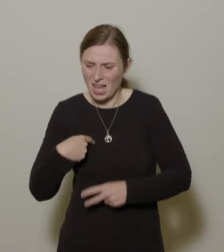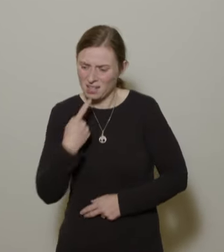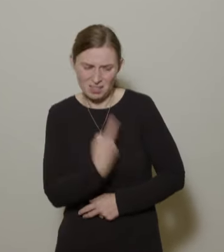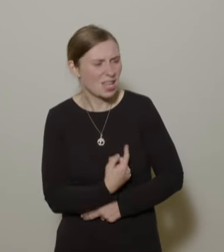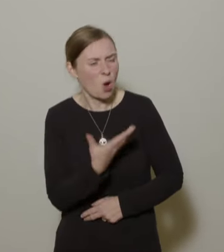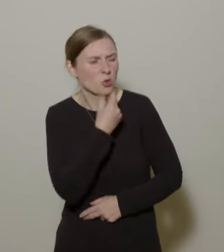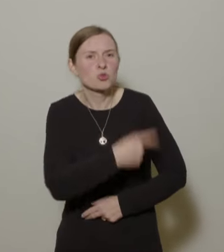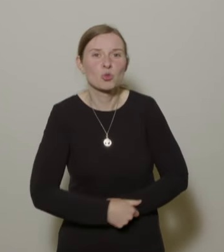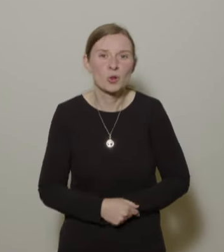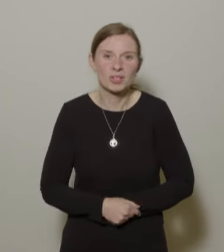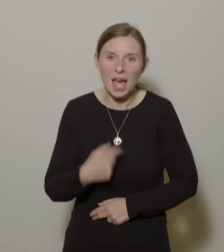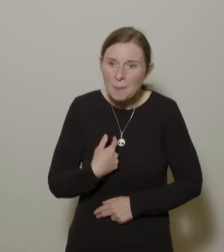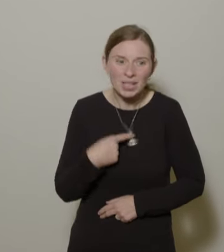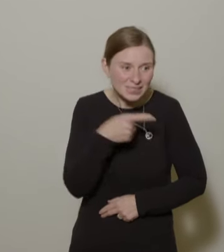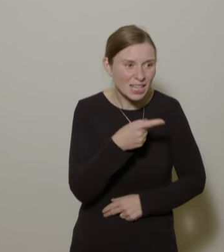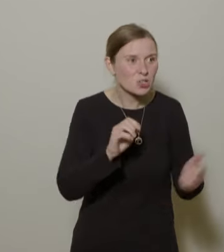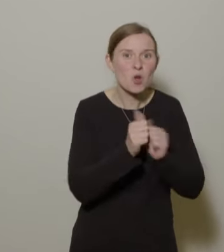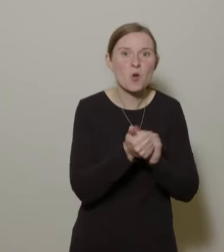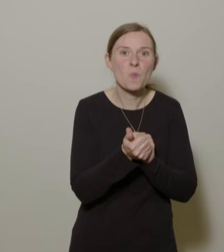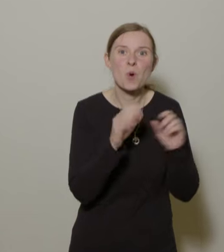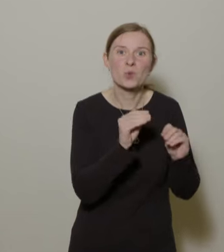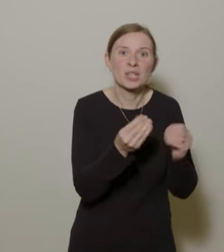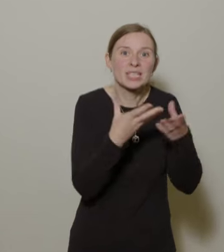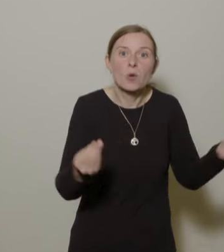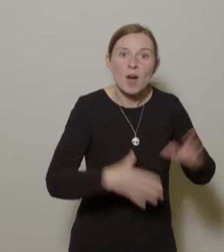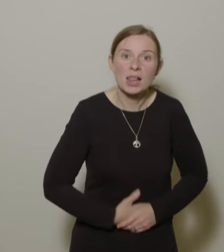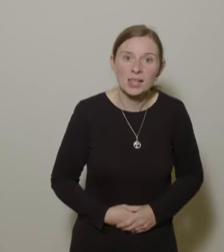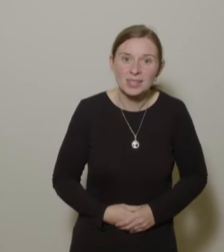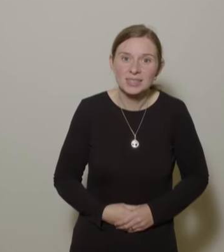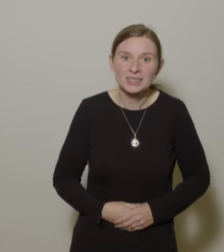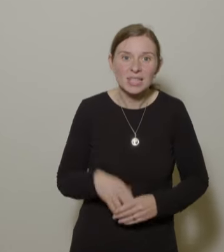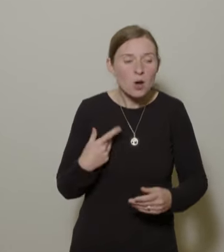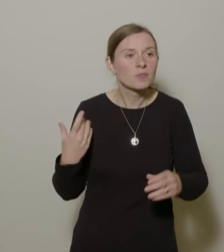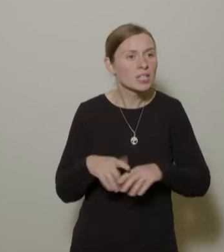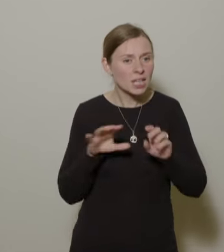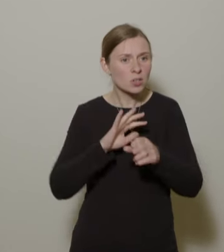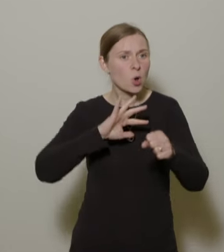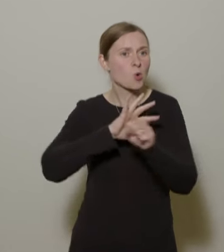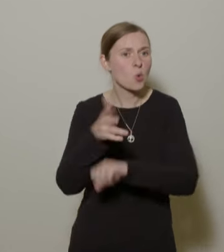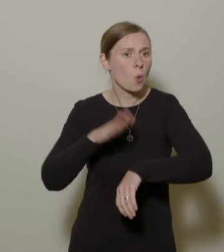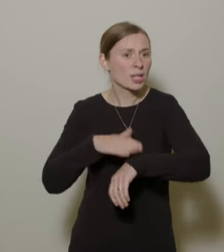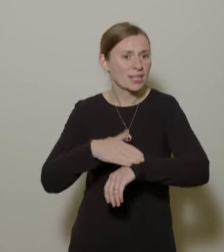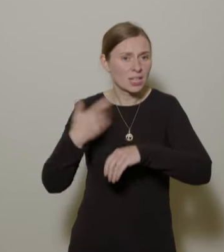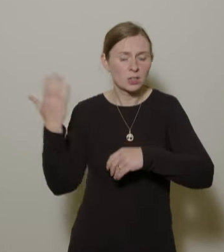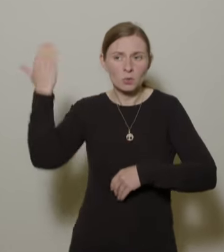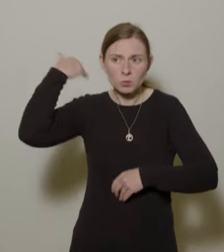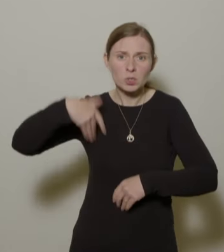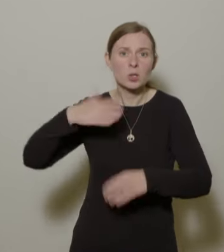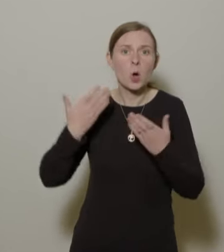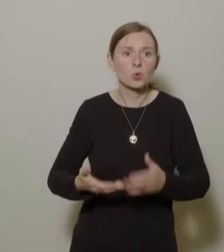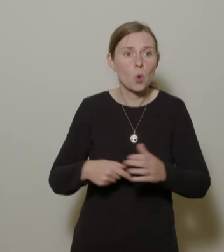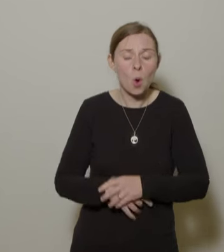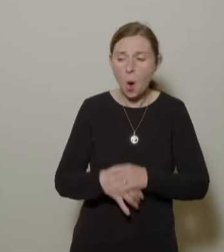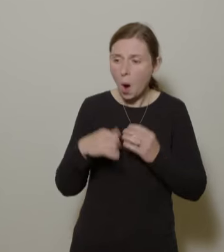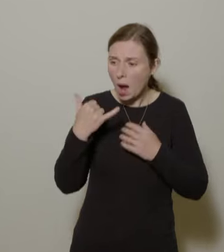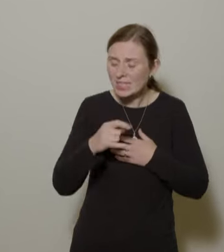davon, dass immer nach, also in Corona war es schon so, von vorher möchte ich gar nicht reden. Und jetzt kommt wieder die Forderung nach Turnhallen.